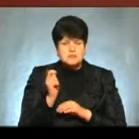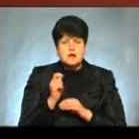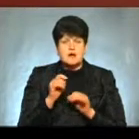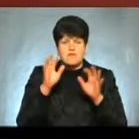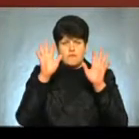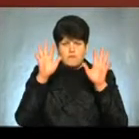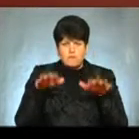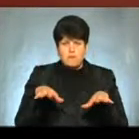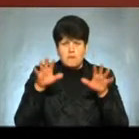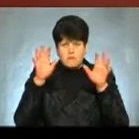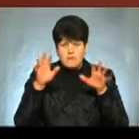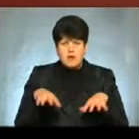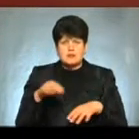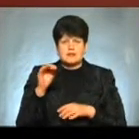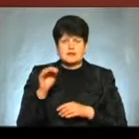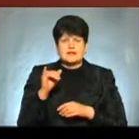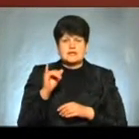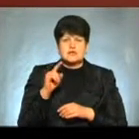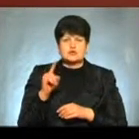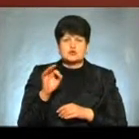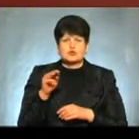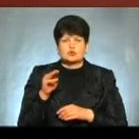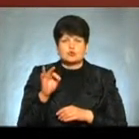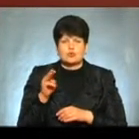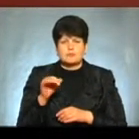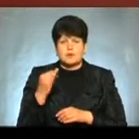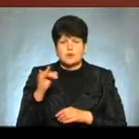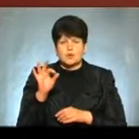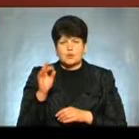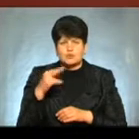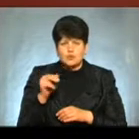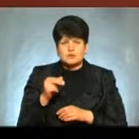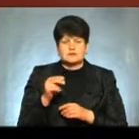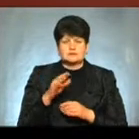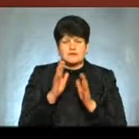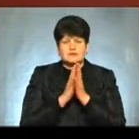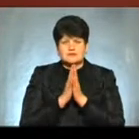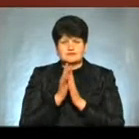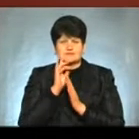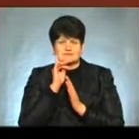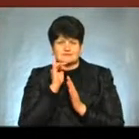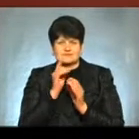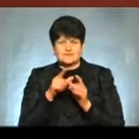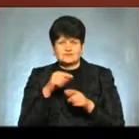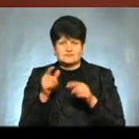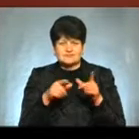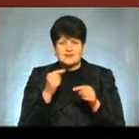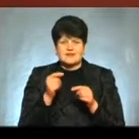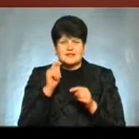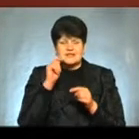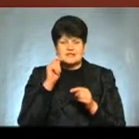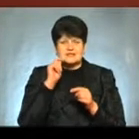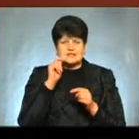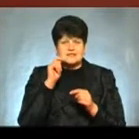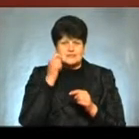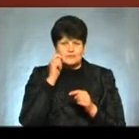оці радіозотопи йоду на траву, на зелень Зокрема, і на щавель, на петрушку, на цибульку, яка